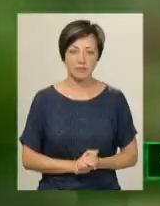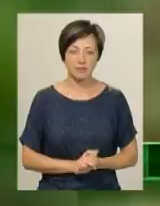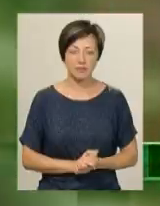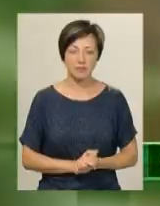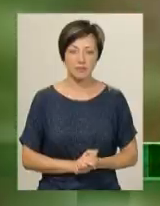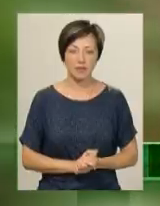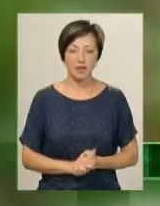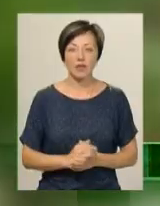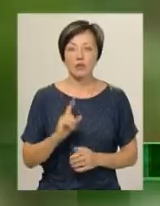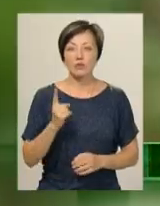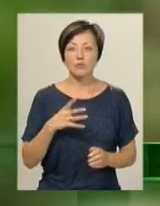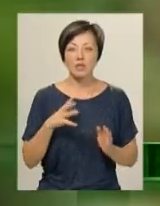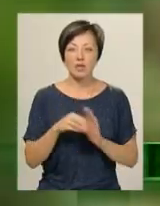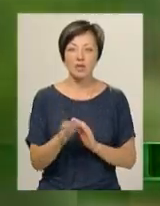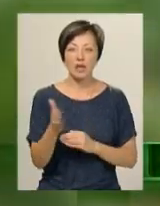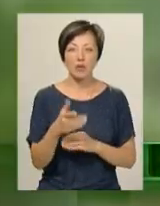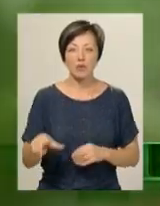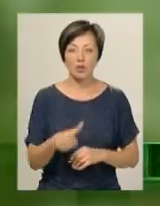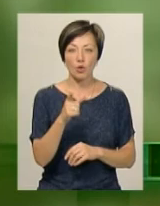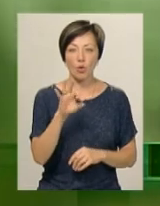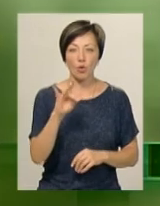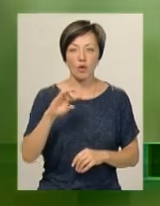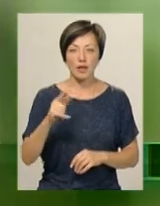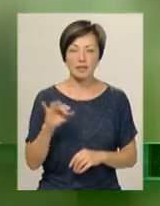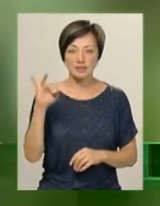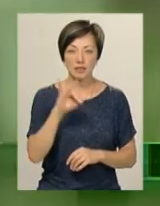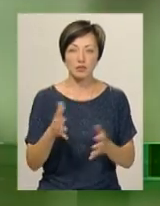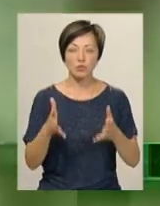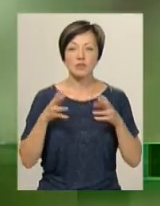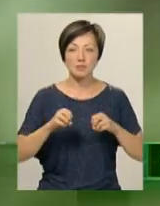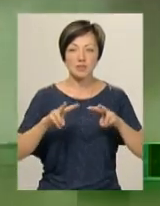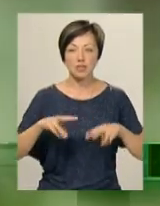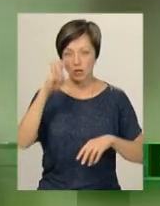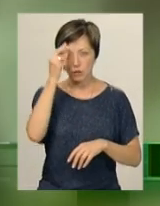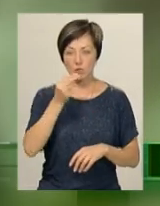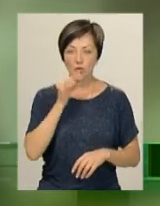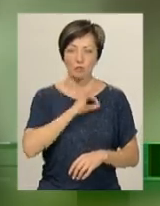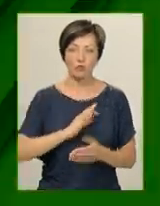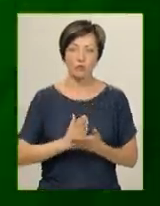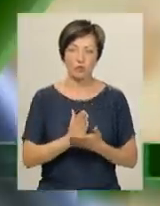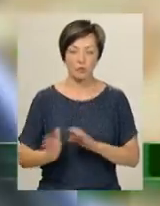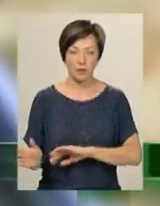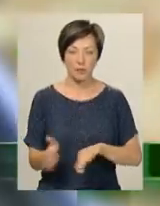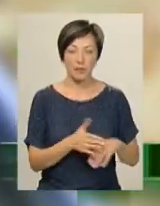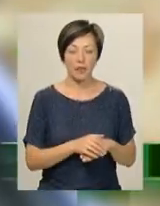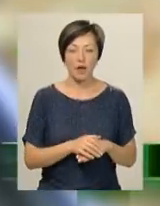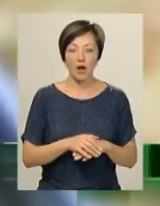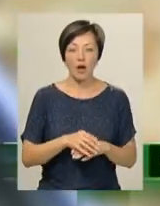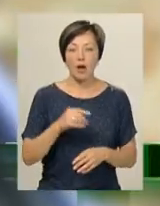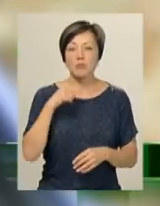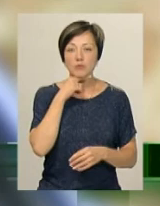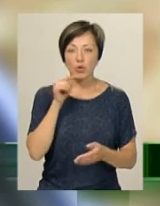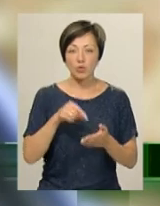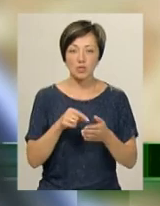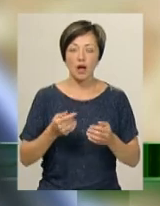Чому загинула риба в річці Горень в Ізяславі, з'ясовують фахівці Держпродспоживслужби в області. У Курятині для